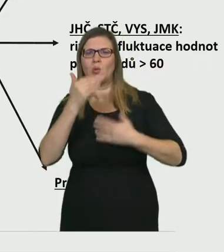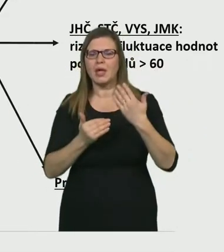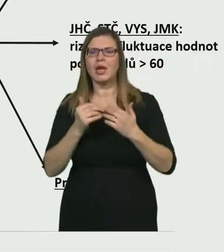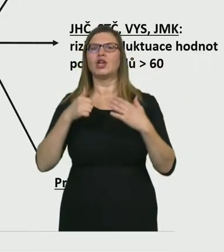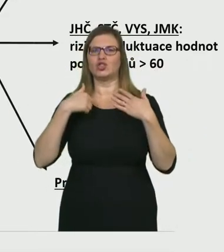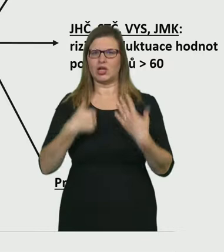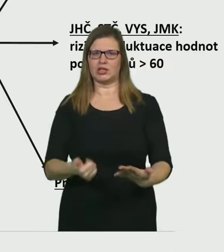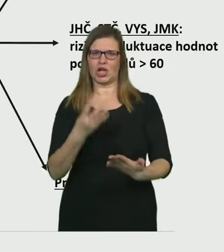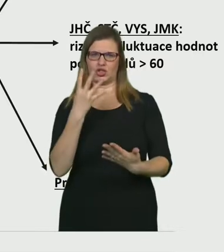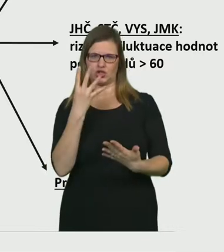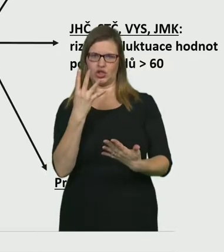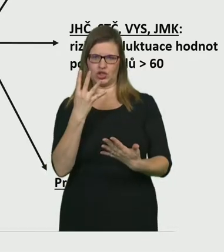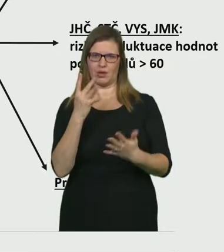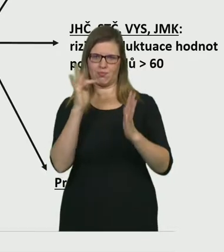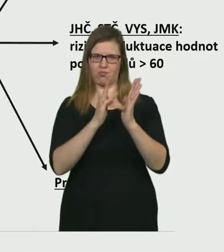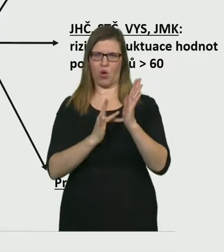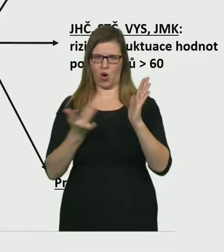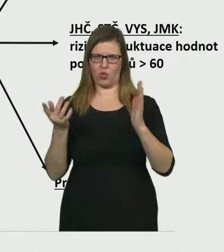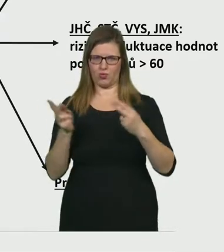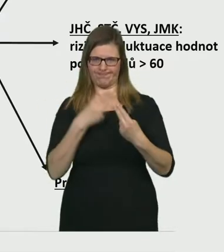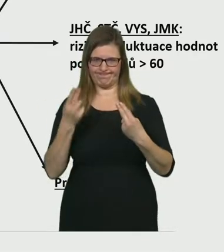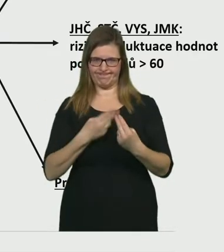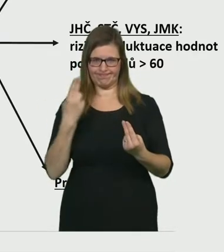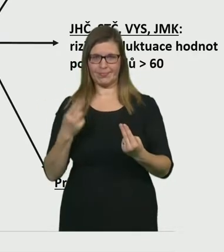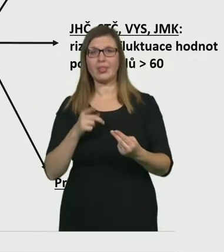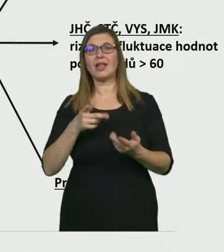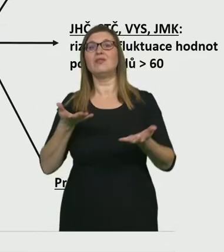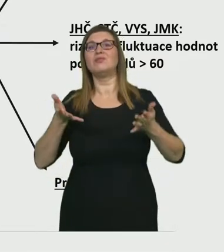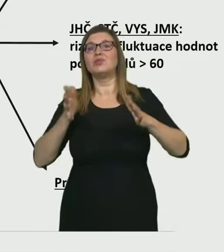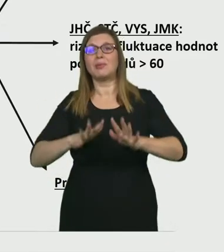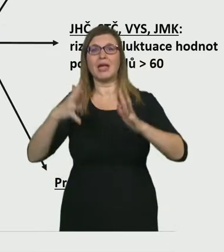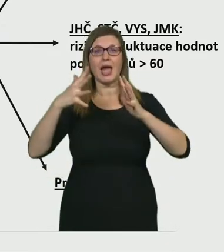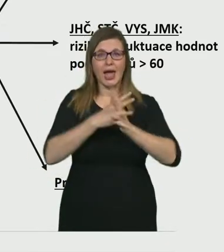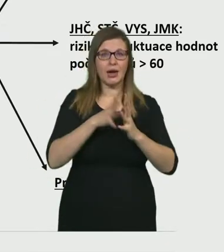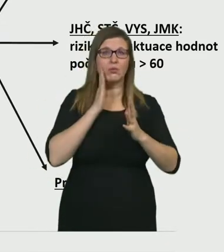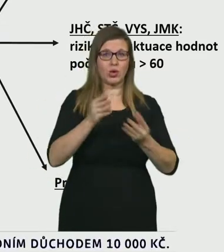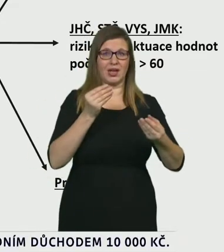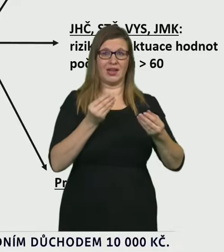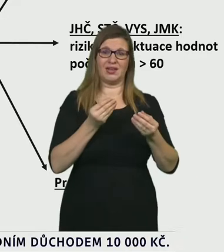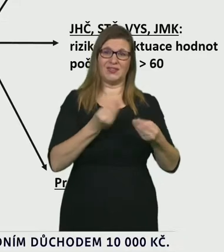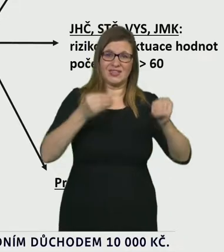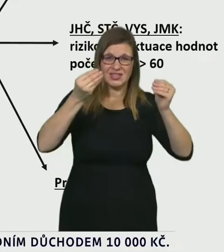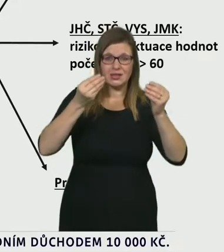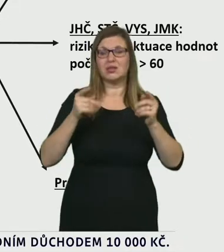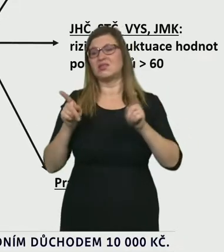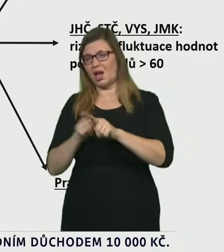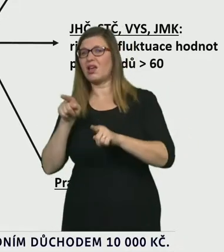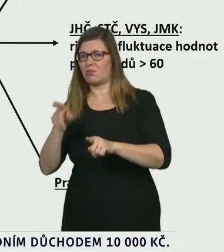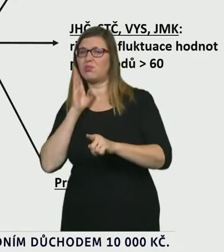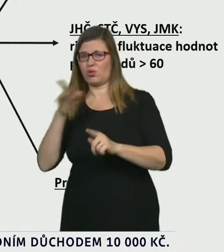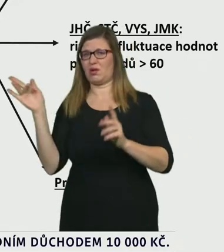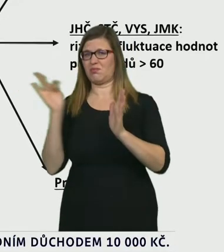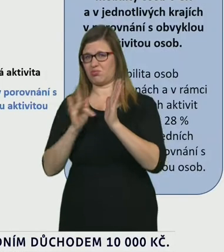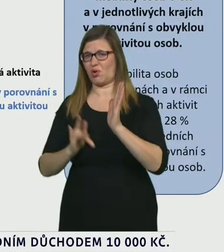reproduční číslo, tak i tohle skóre nevyhnutelně naroste. Jedním z důvodů, proč tomu tak je, je